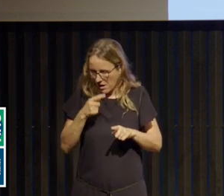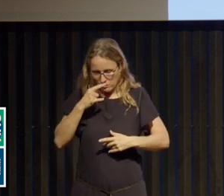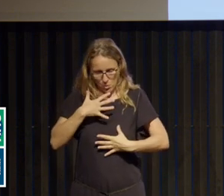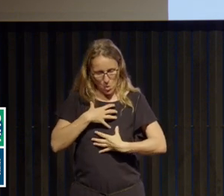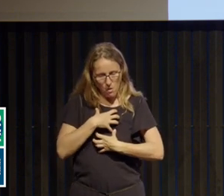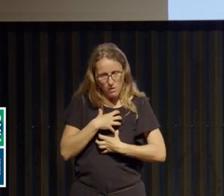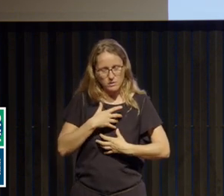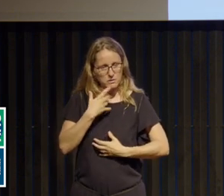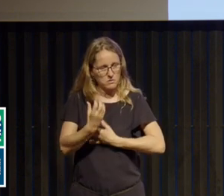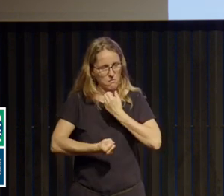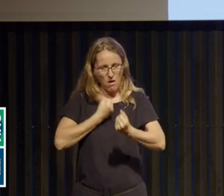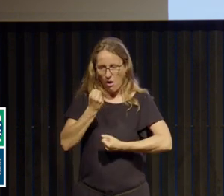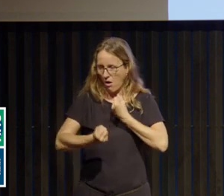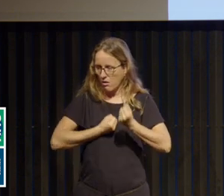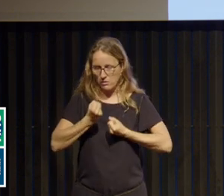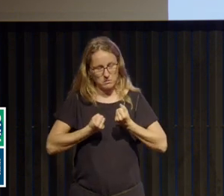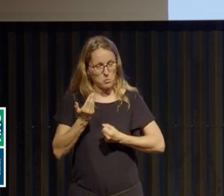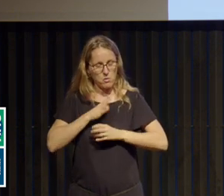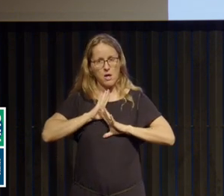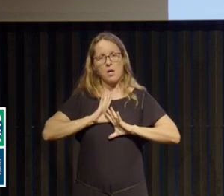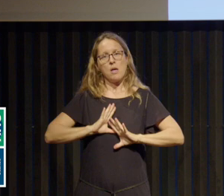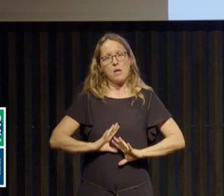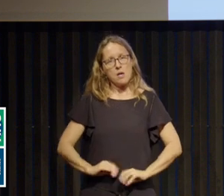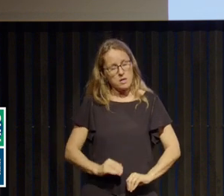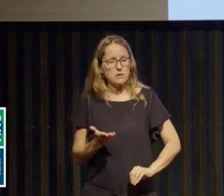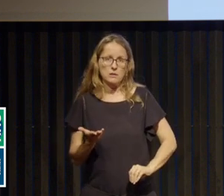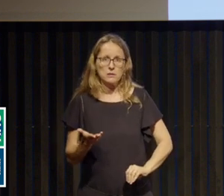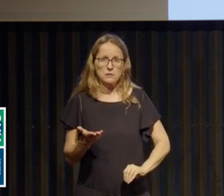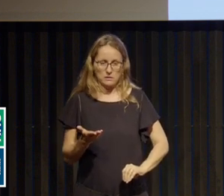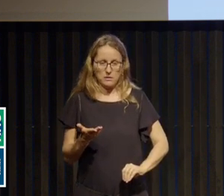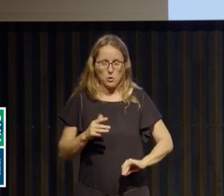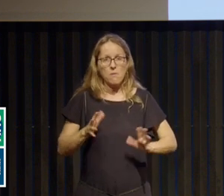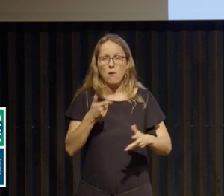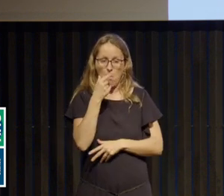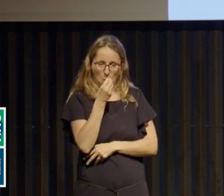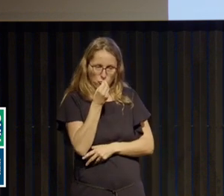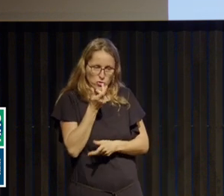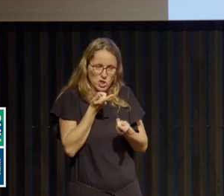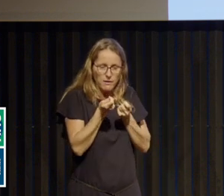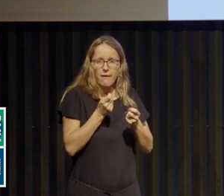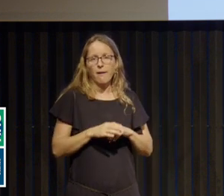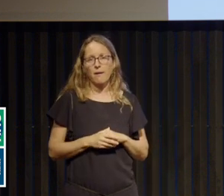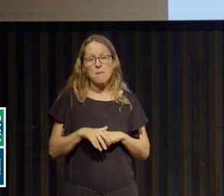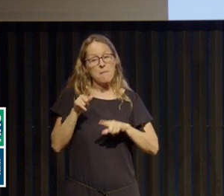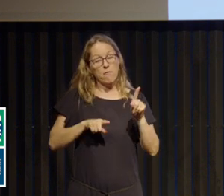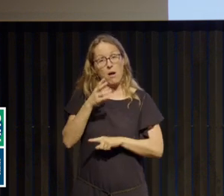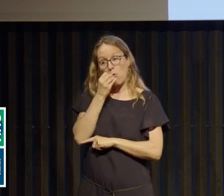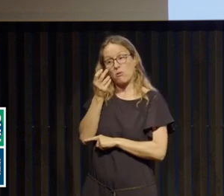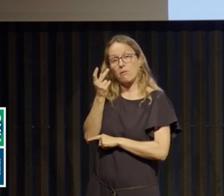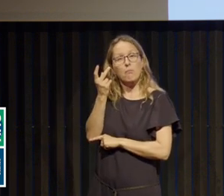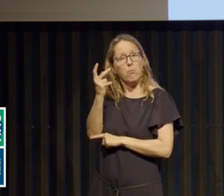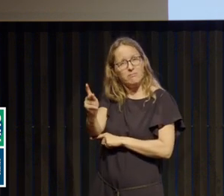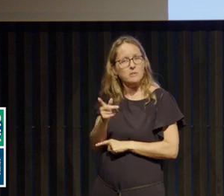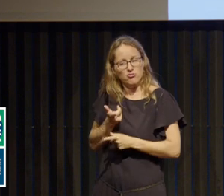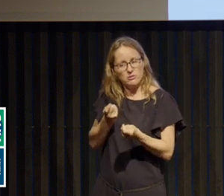souffrance dans la maîtrise absolue du corps, son alimentation, éventuellement aussi l'alimentation des autres, parce qu'on sait